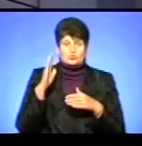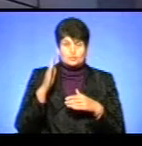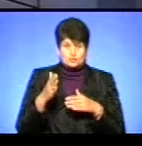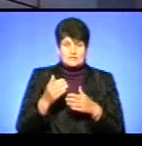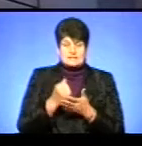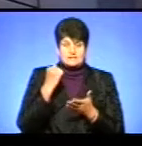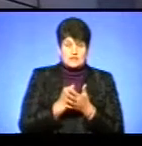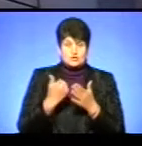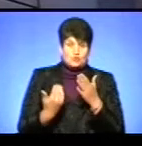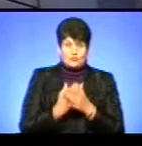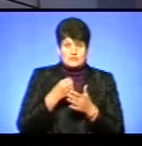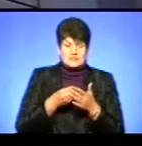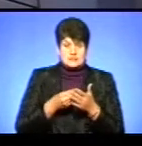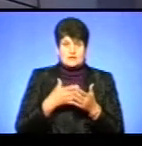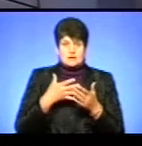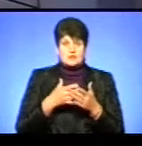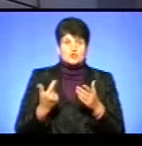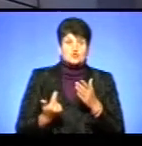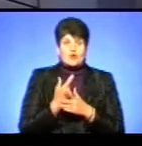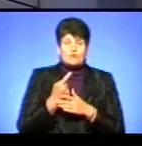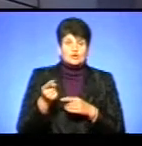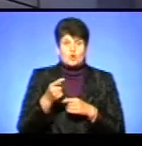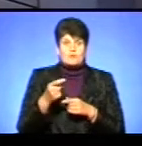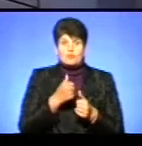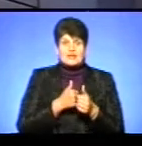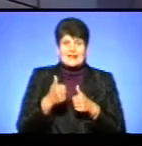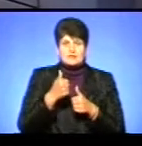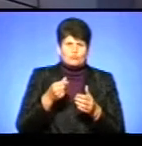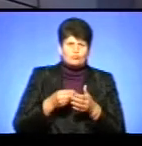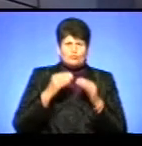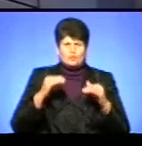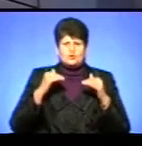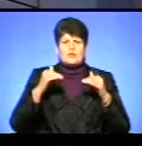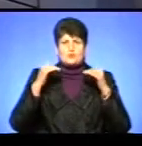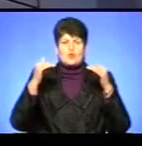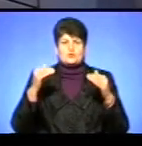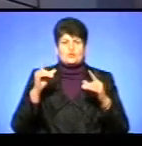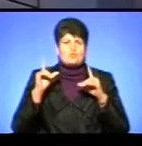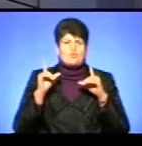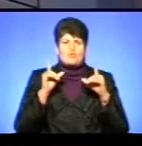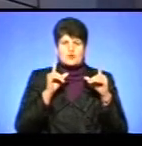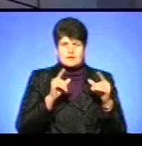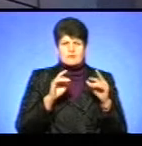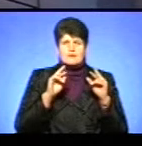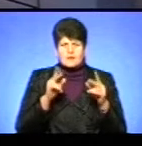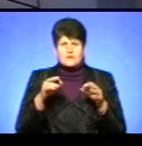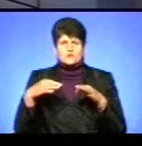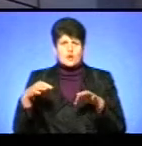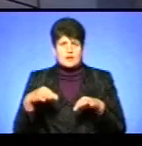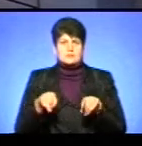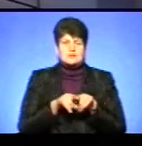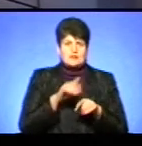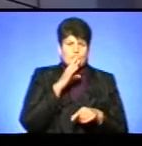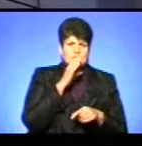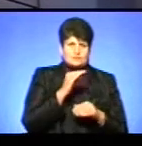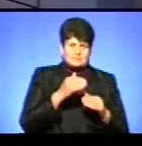затверджений новий тариф, ми знову, Тернопіль вийде в лідери по найдорожчому проїзду, як в тролайбусах, так само і